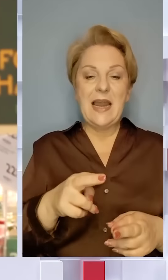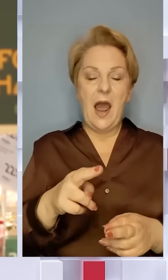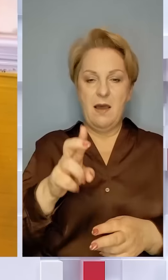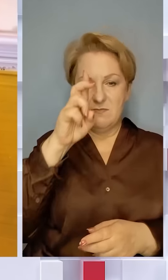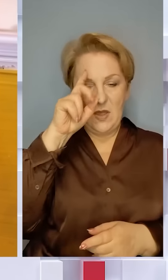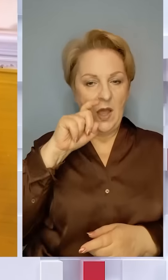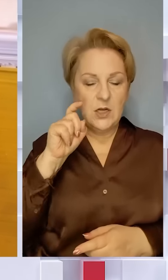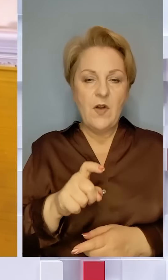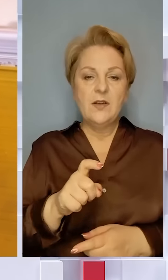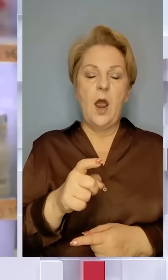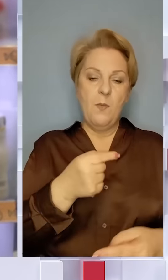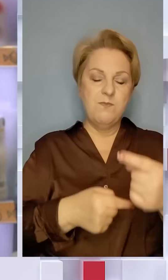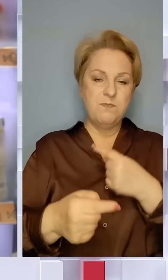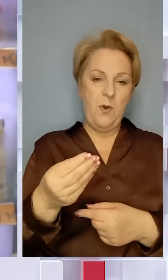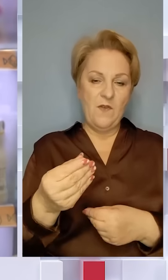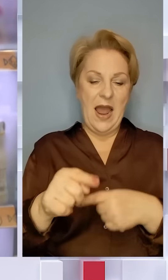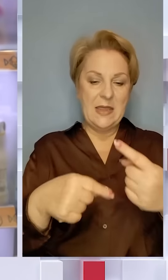кешбеку» наступного року.